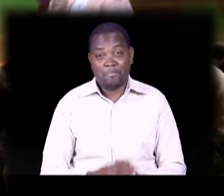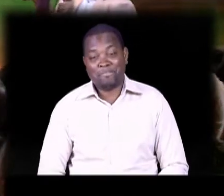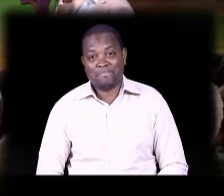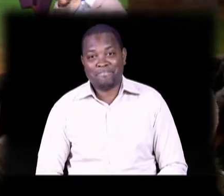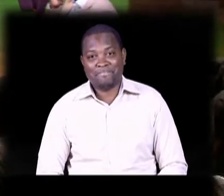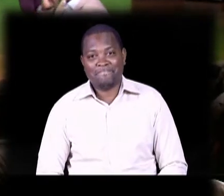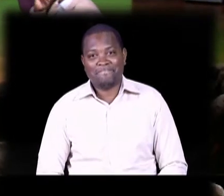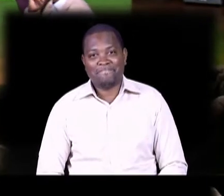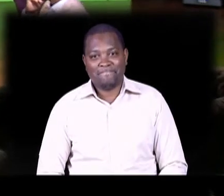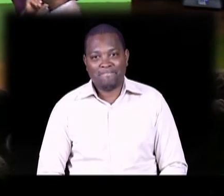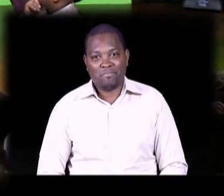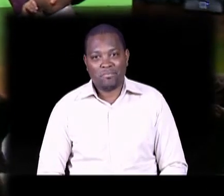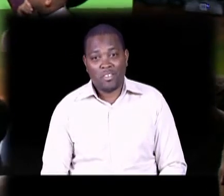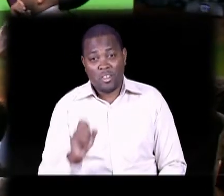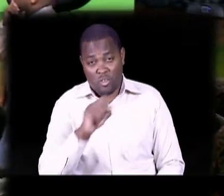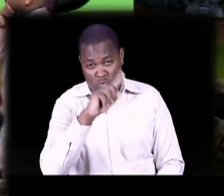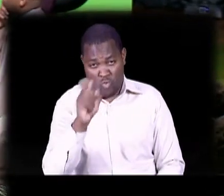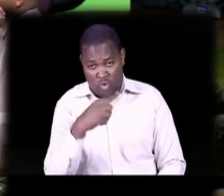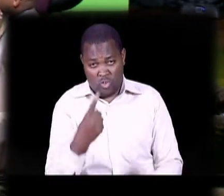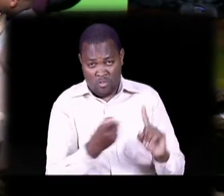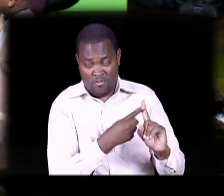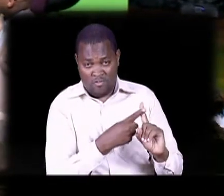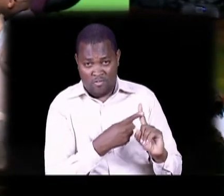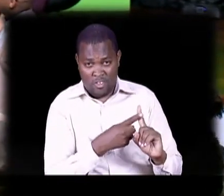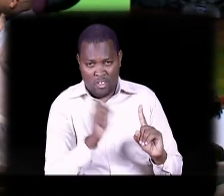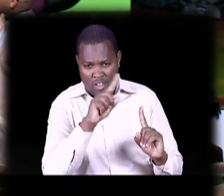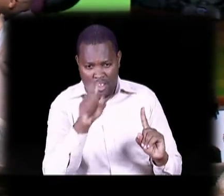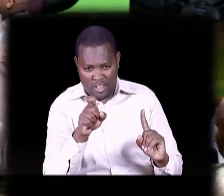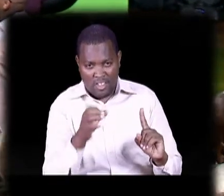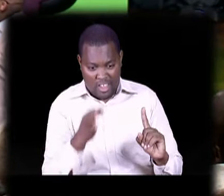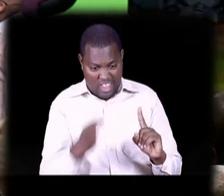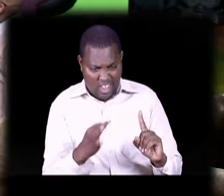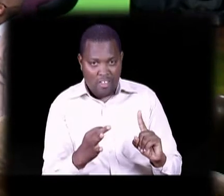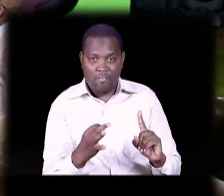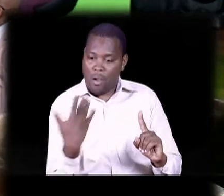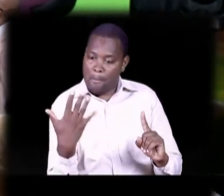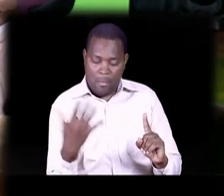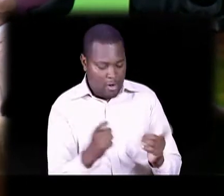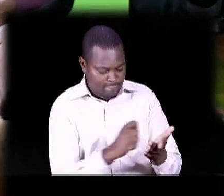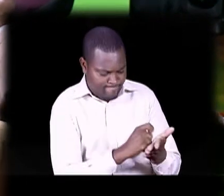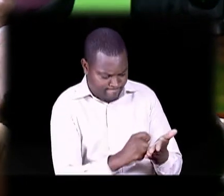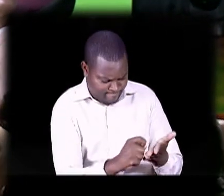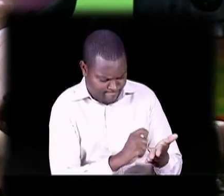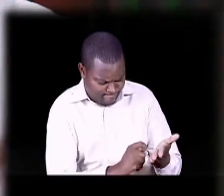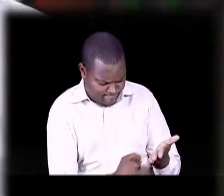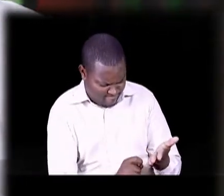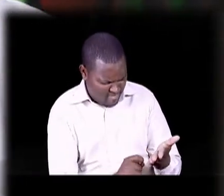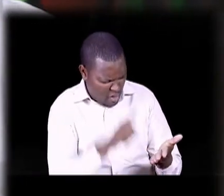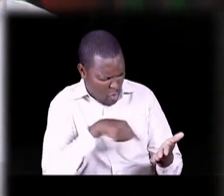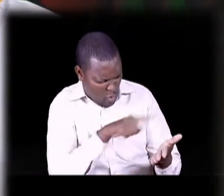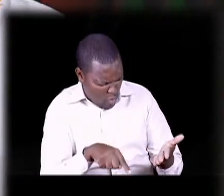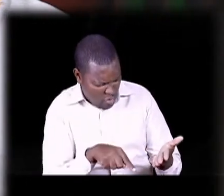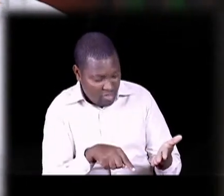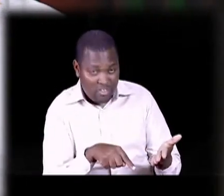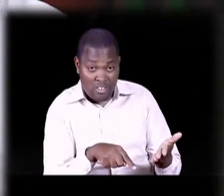Ilikuwa ni suali kutoka kwa nganga Aliuliza kama akiaribu kura Na kabla jatumbukiza kama anaweza kurudia